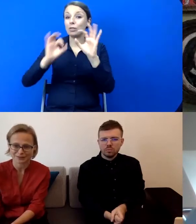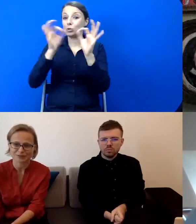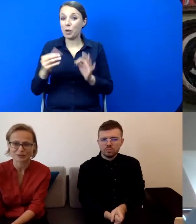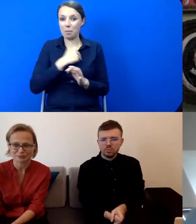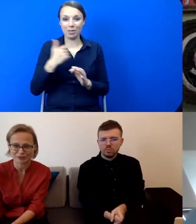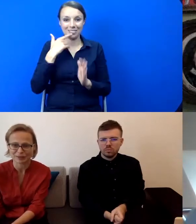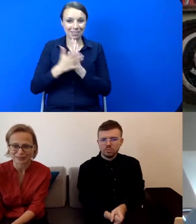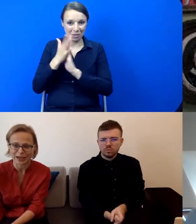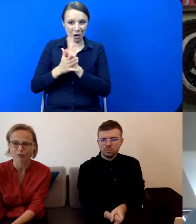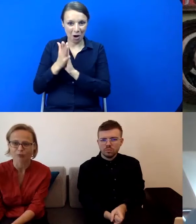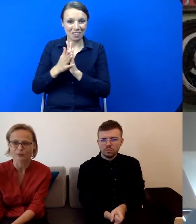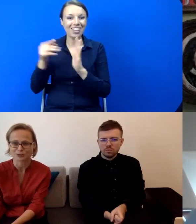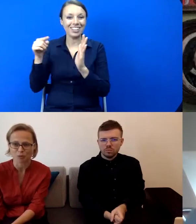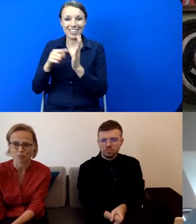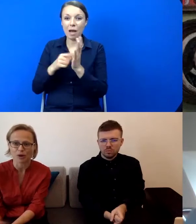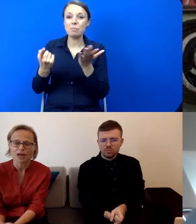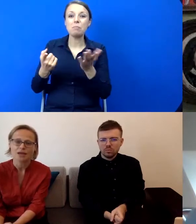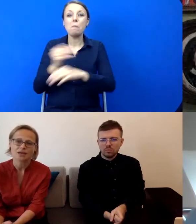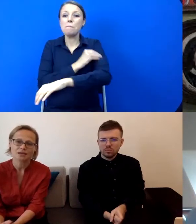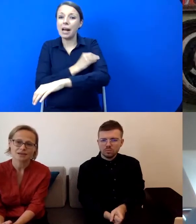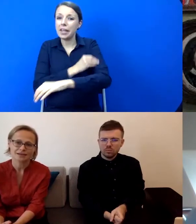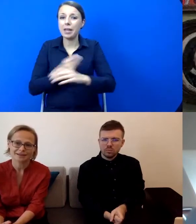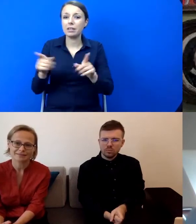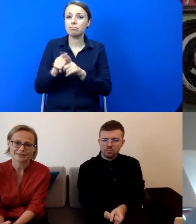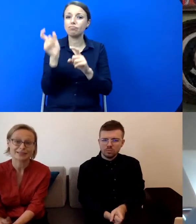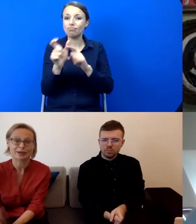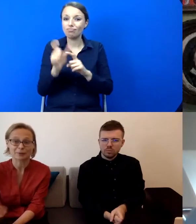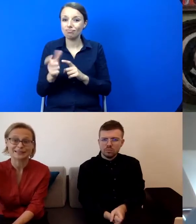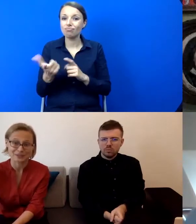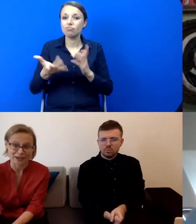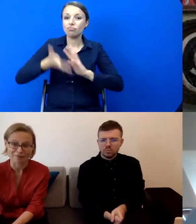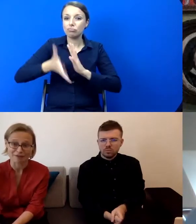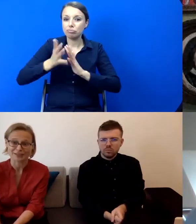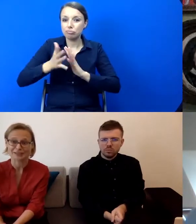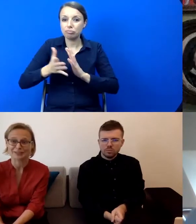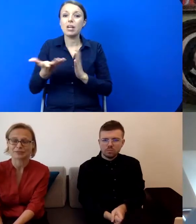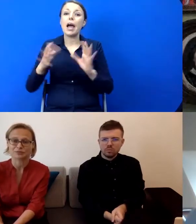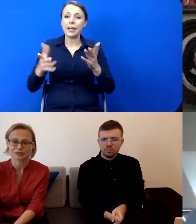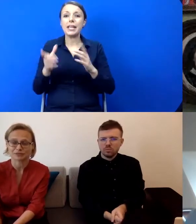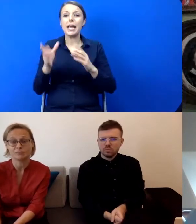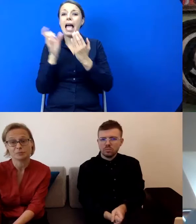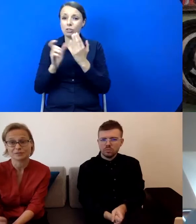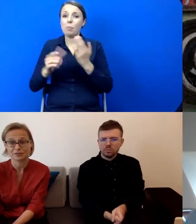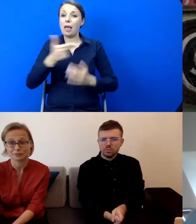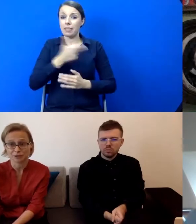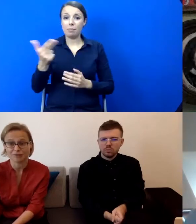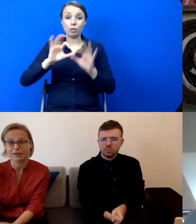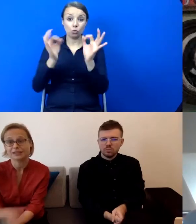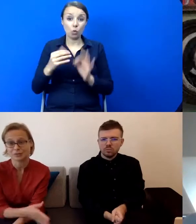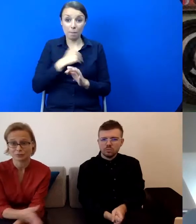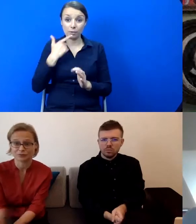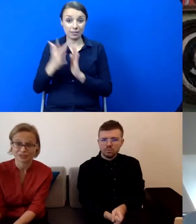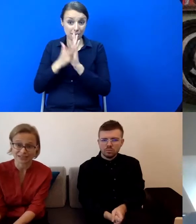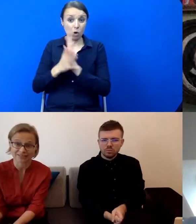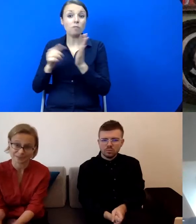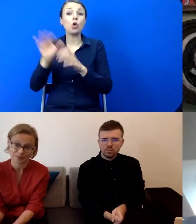z tworzeniem pewnego materiału, zasobu encyklopetycznego właśnie na temat sztuki w polskim języku migowym, ale